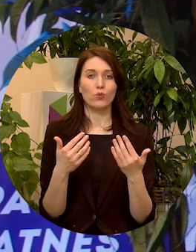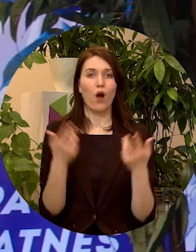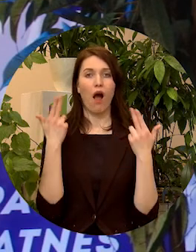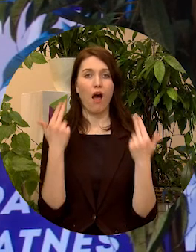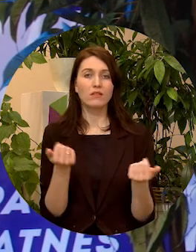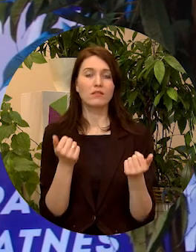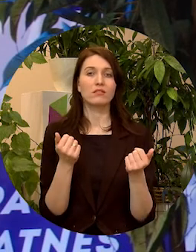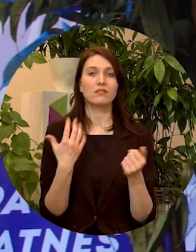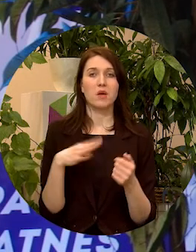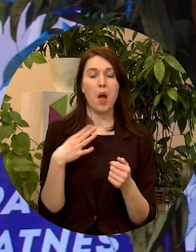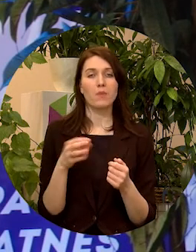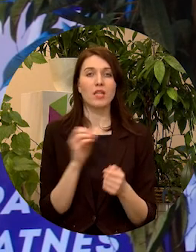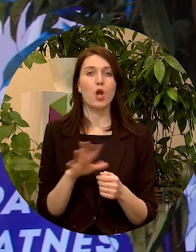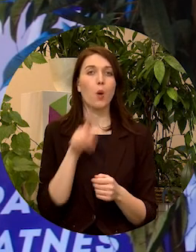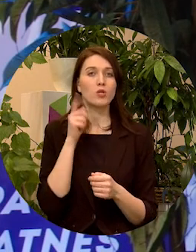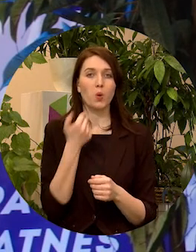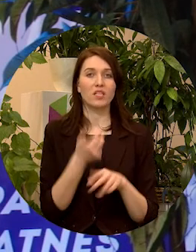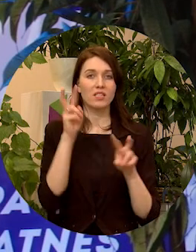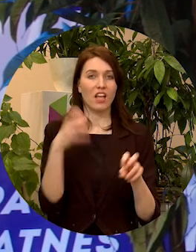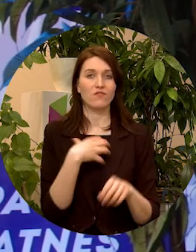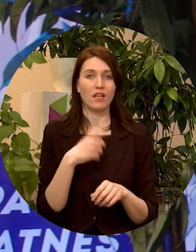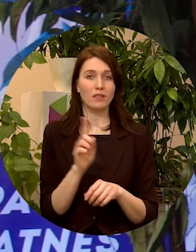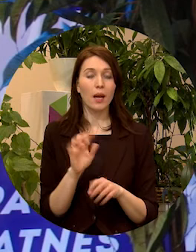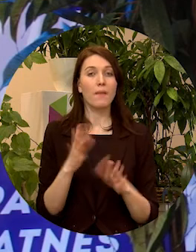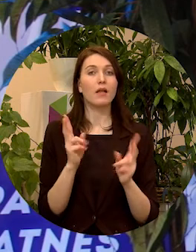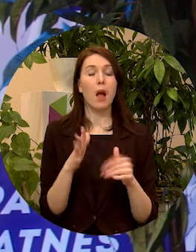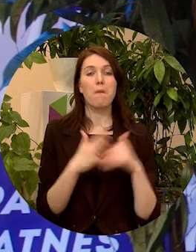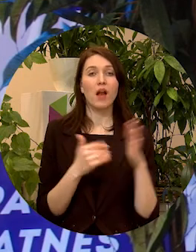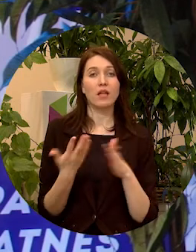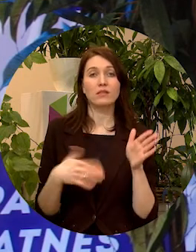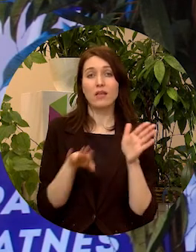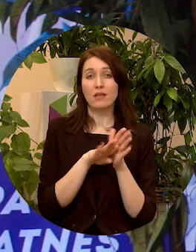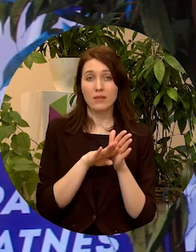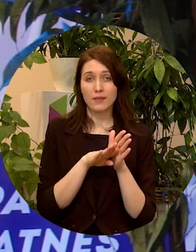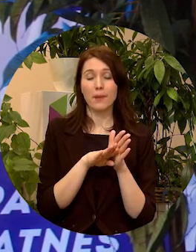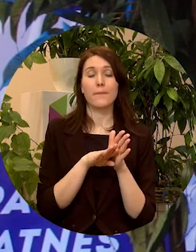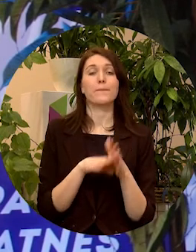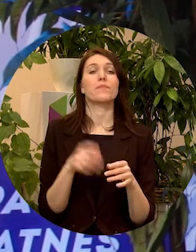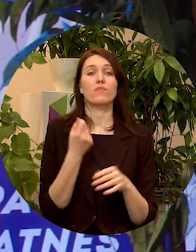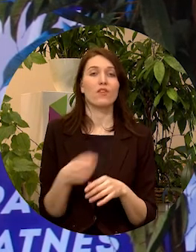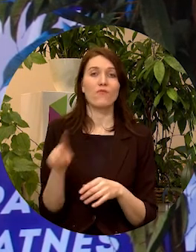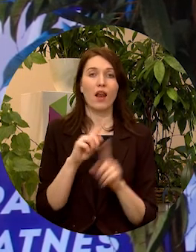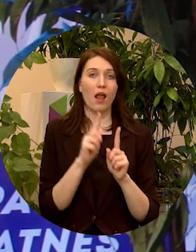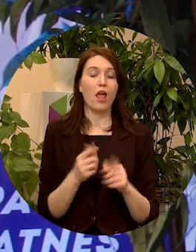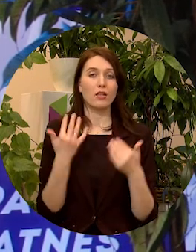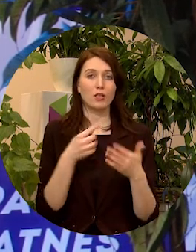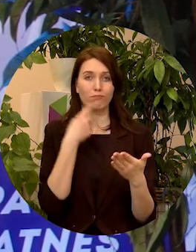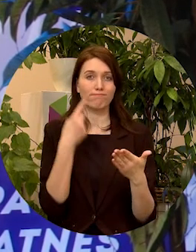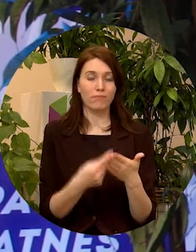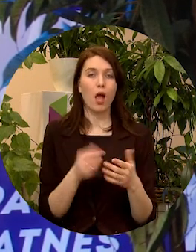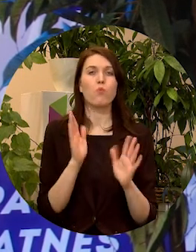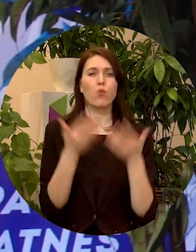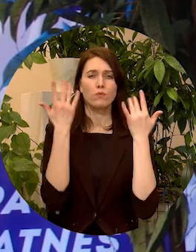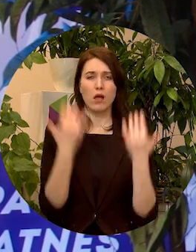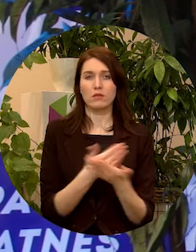atziņu par to, kādēļ Eiropas jaunatnes gads ir vaidzīgs, bet kā tad praktiski iesaistīties? Un jau vairākas tādas lietas tik ieskicētas, ka būs